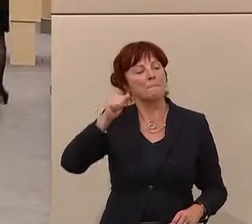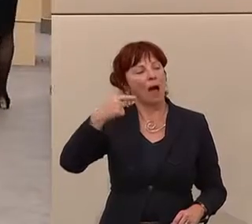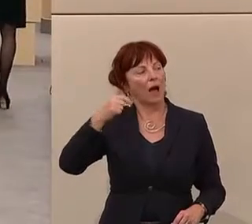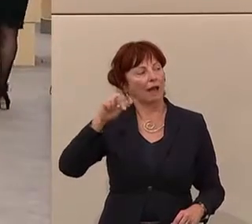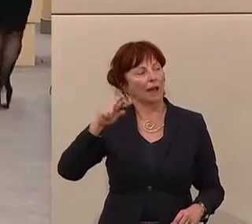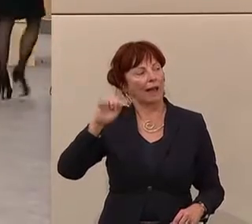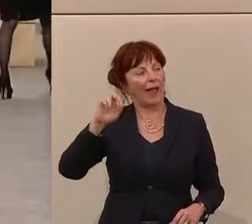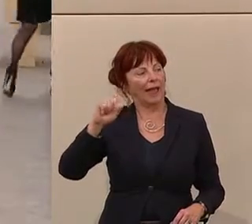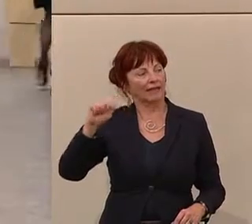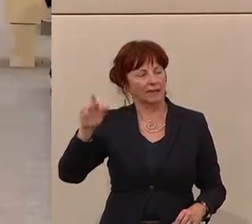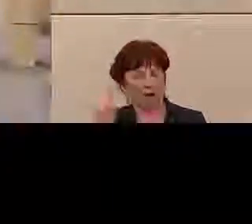-2019 Das